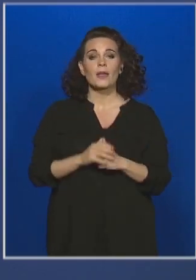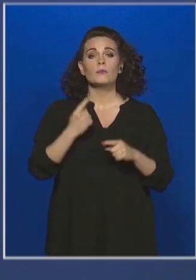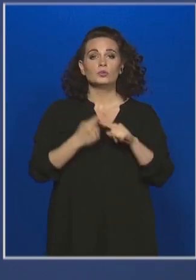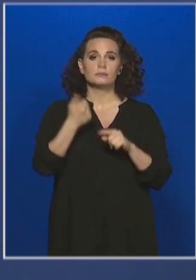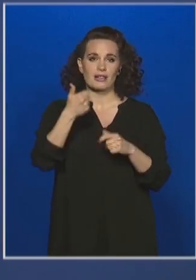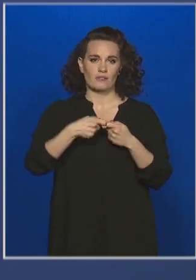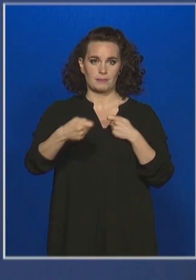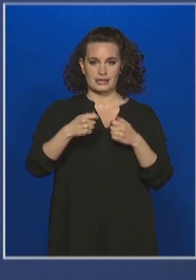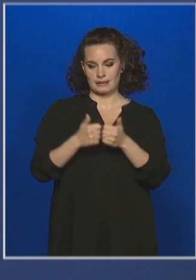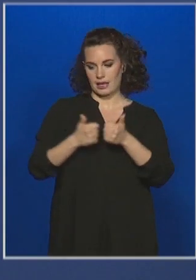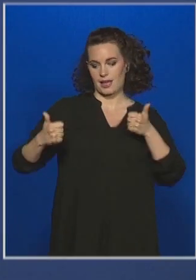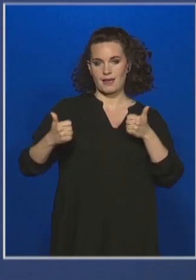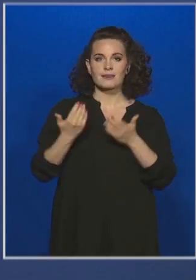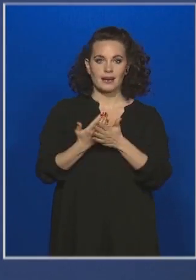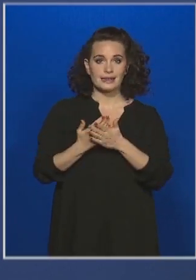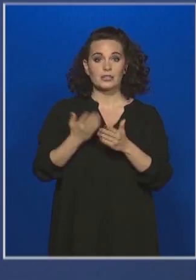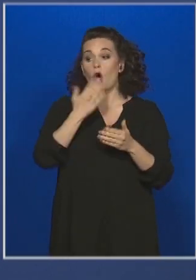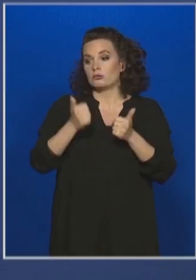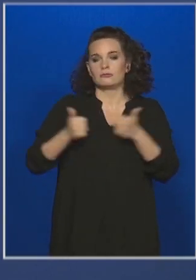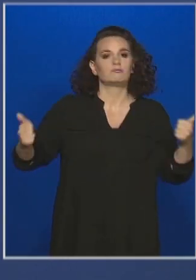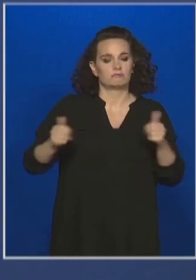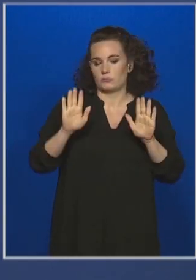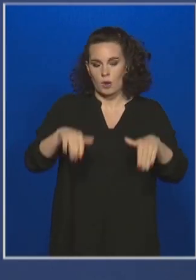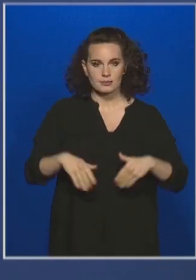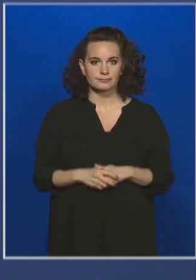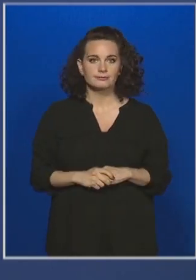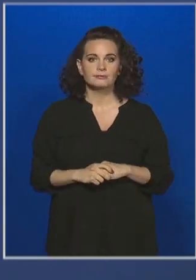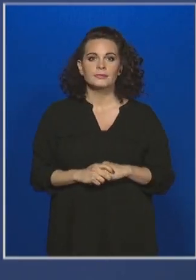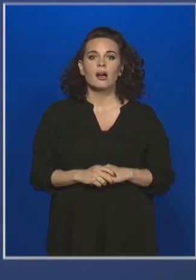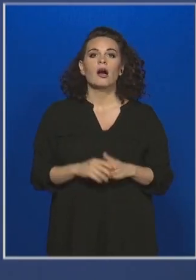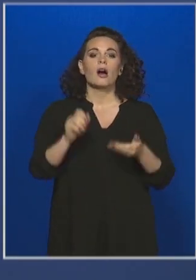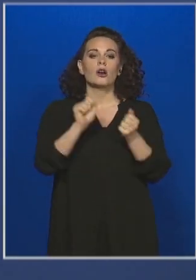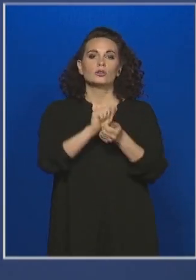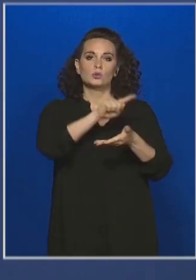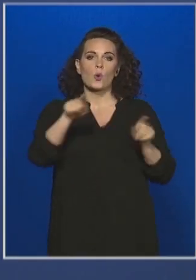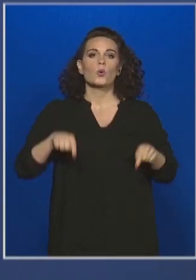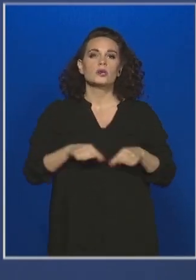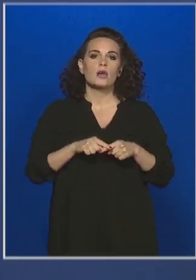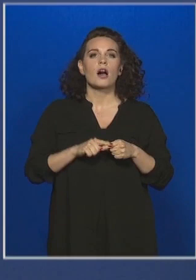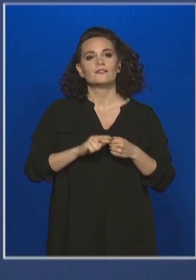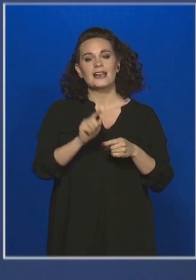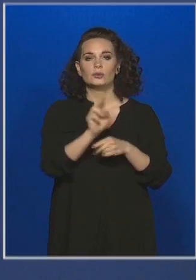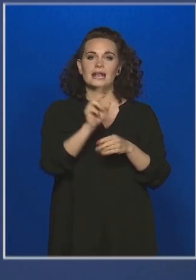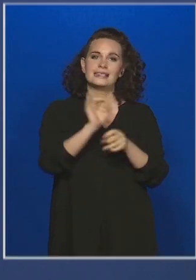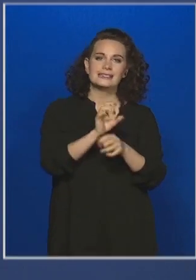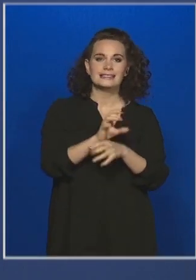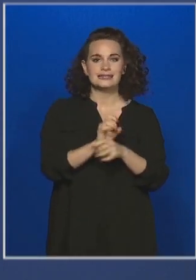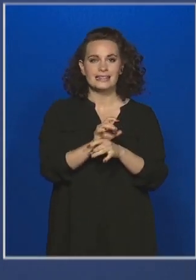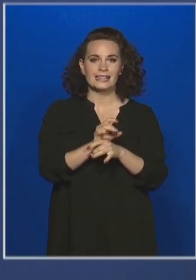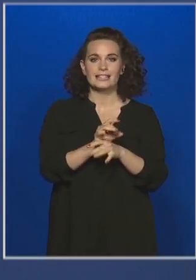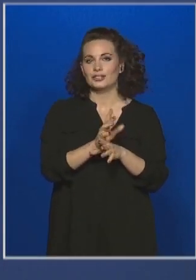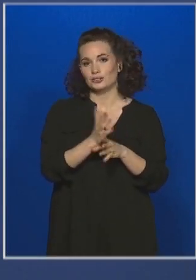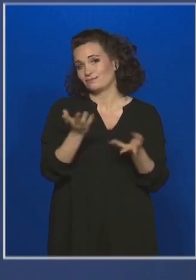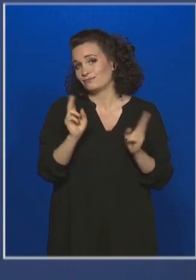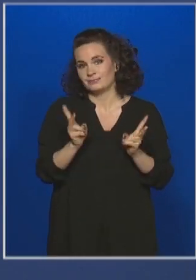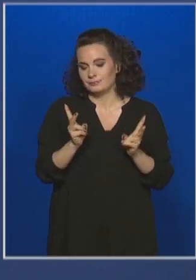között, itt is lehet nagyobb távolságot tartani. A dolgozatok feltőtlenítését egy nagyon huszáros módszerel oldjuk meg, ugyanis papíron